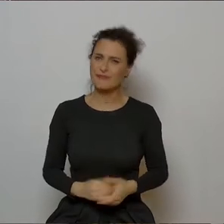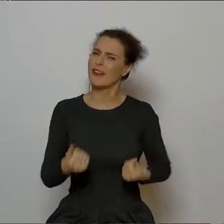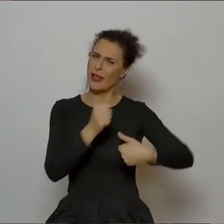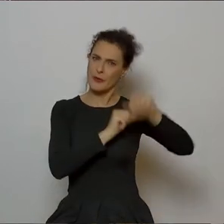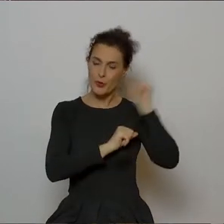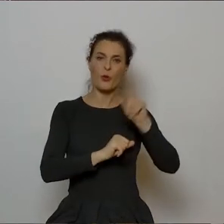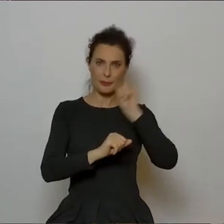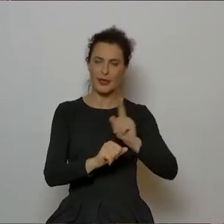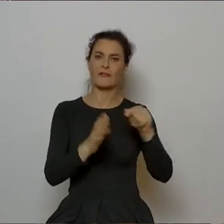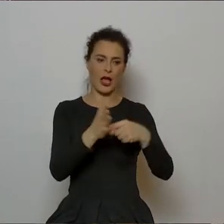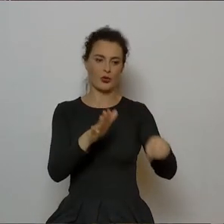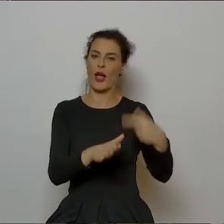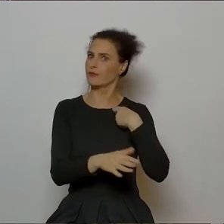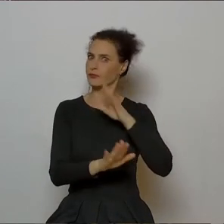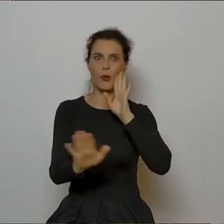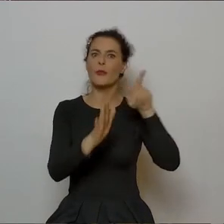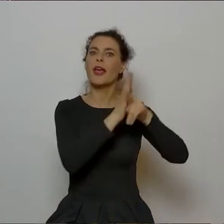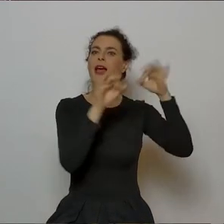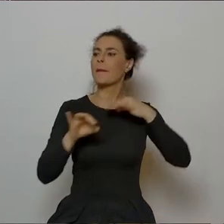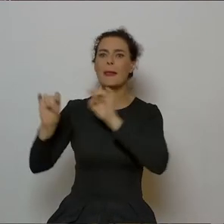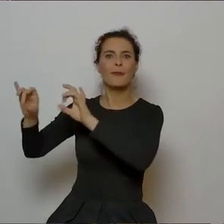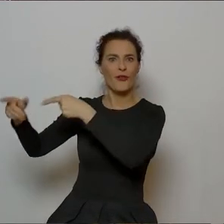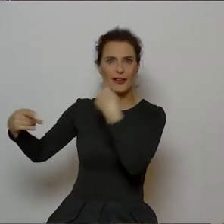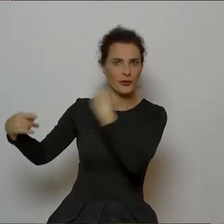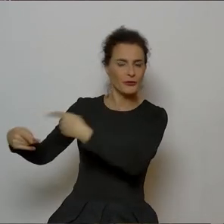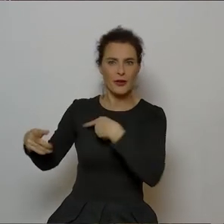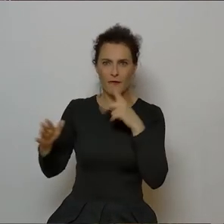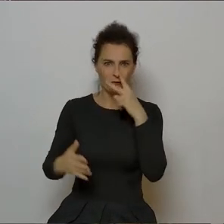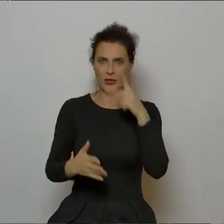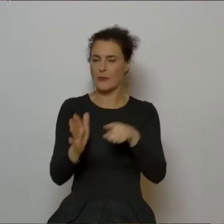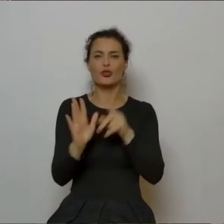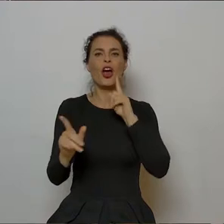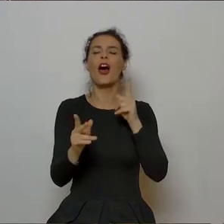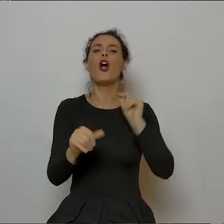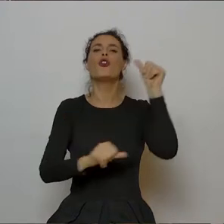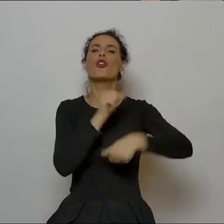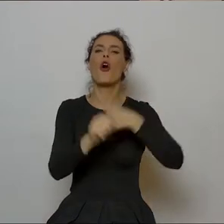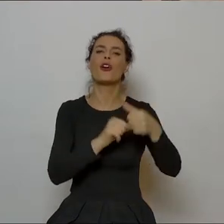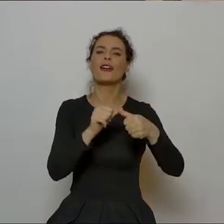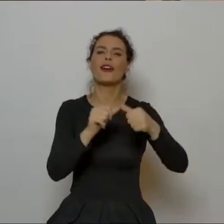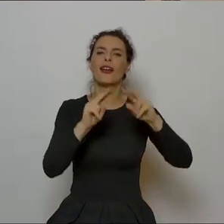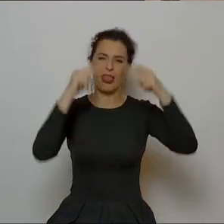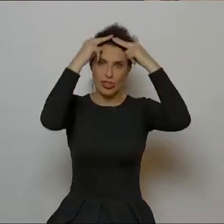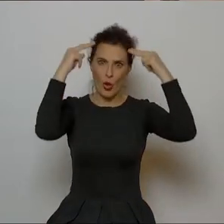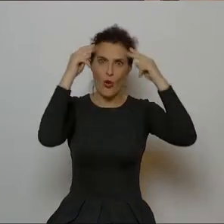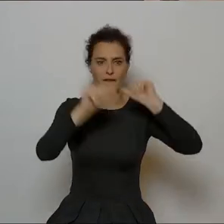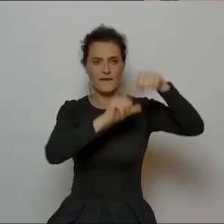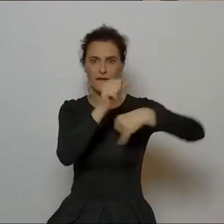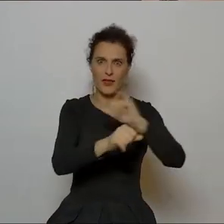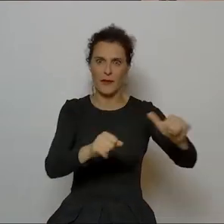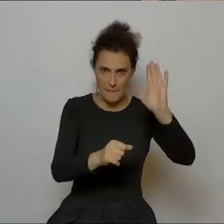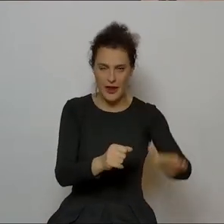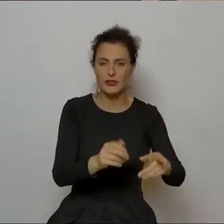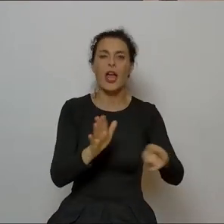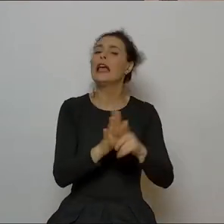roku rzeczywiście ja też obserwowałem, podobnie jak pani profesor, że zbliża się rok norwidowski. Ja z Norwidem jestem